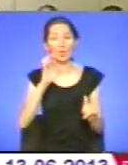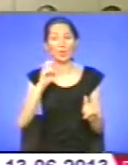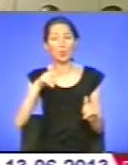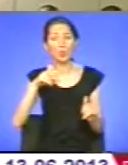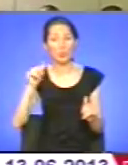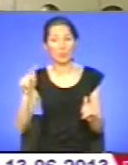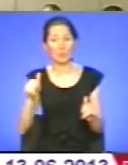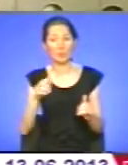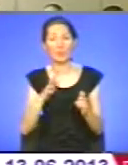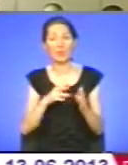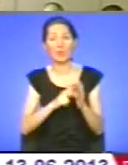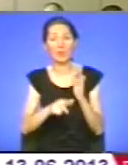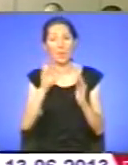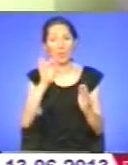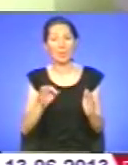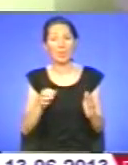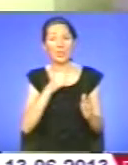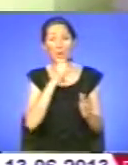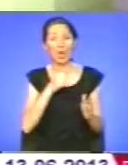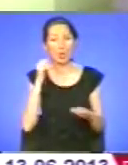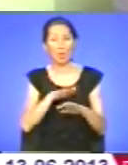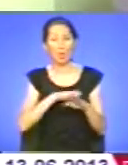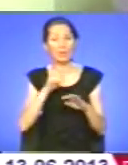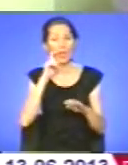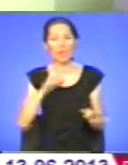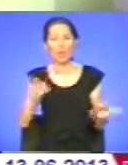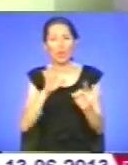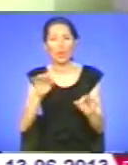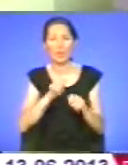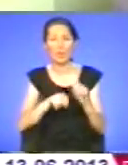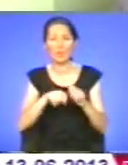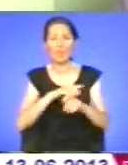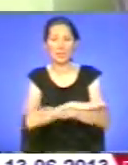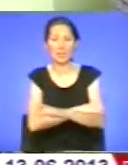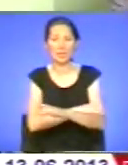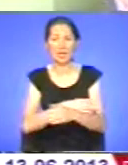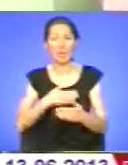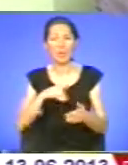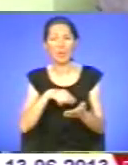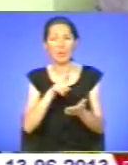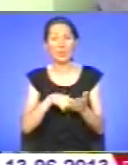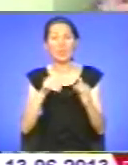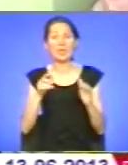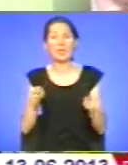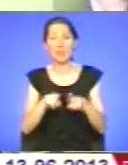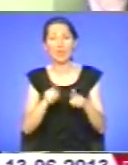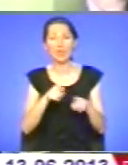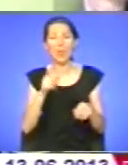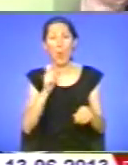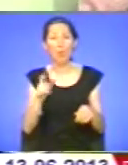ніколи не вимірювали тиск. Нашу проблему вирішить питання, щоб люди перестали курити, щоб люди